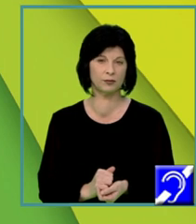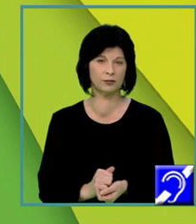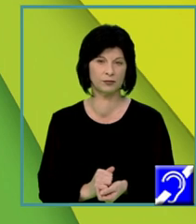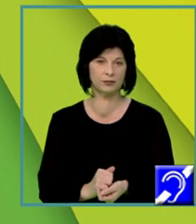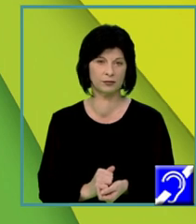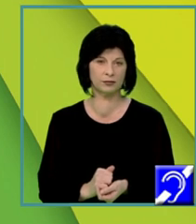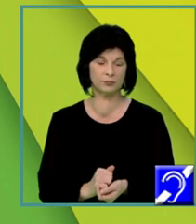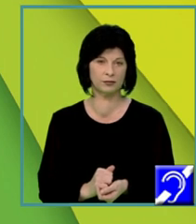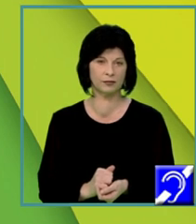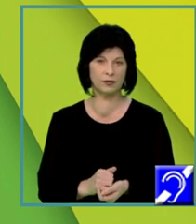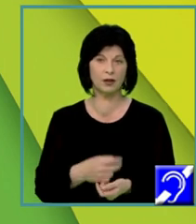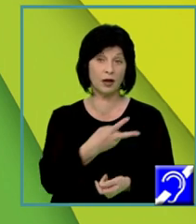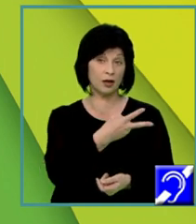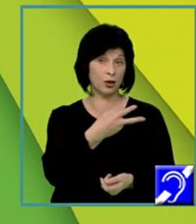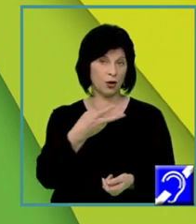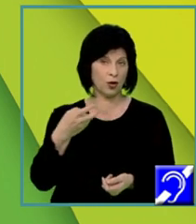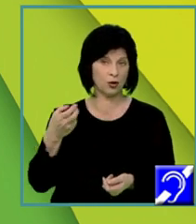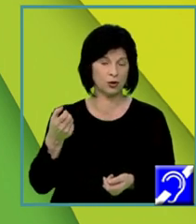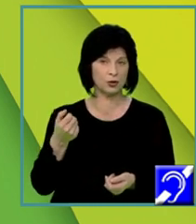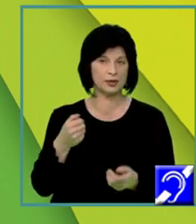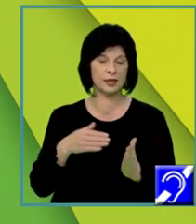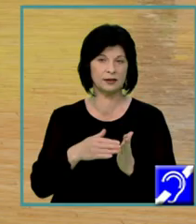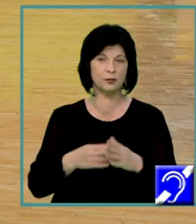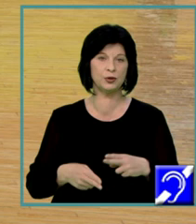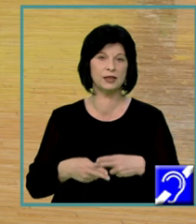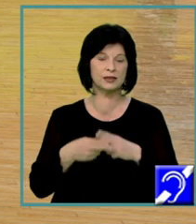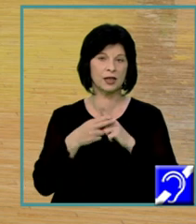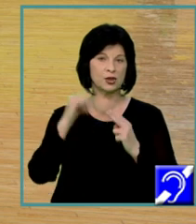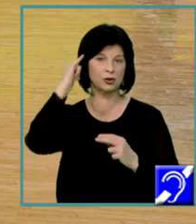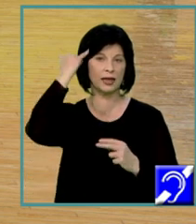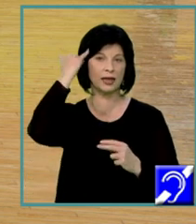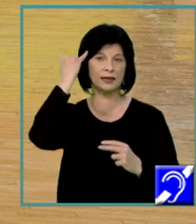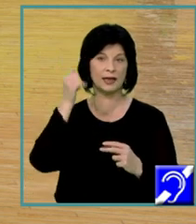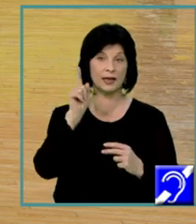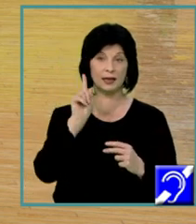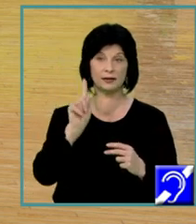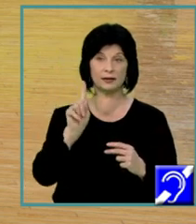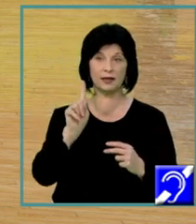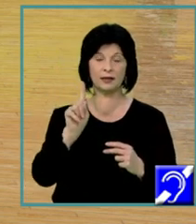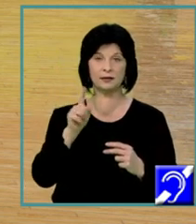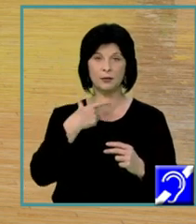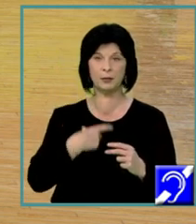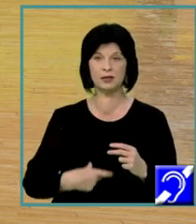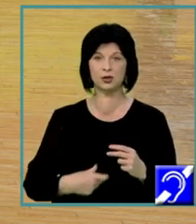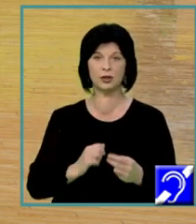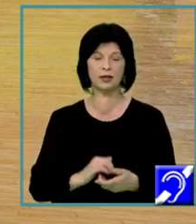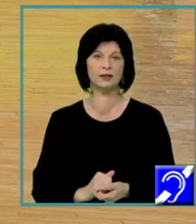ideea pe care ai enunțat-o în ipoteză. Etapele redactării textului argumentativ.